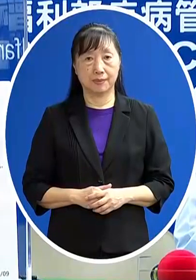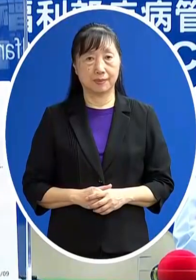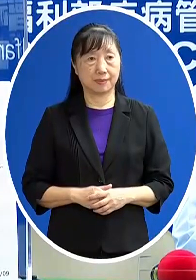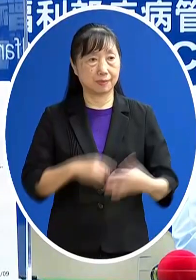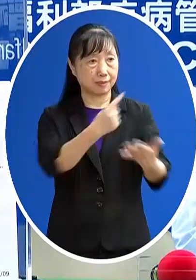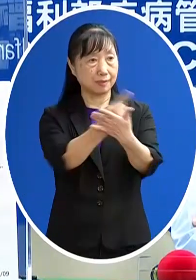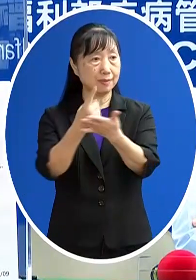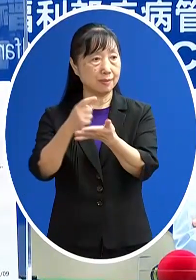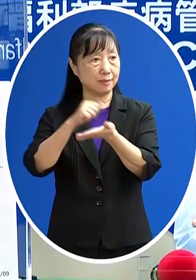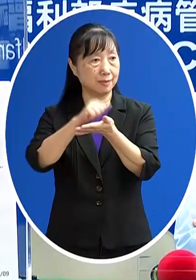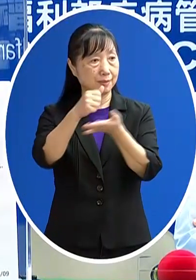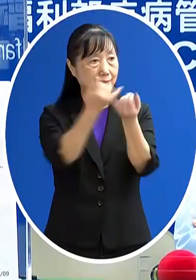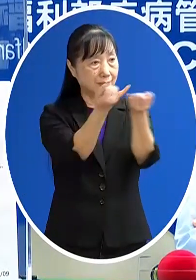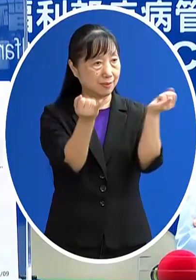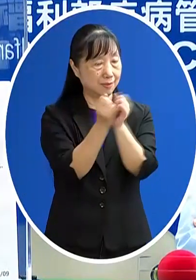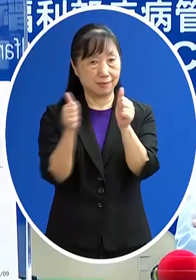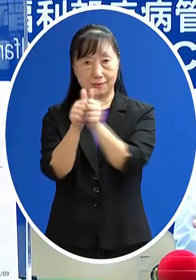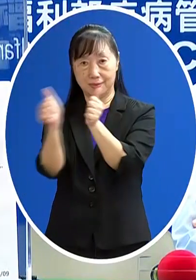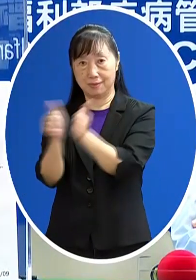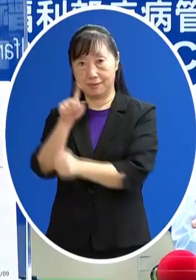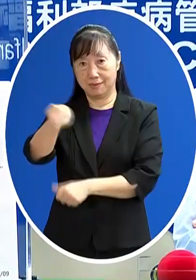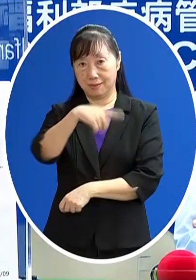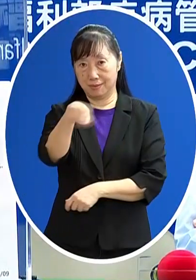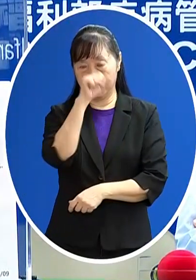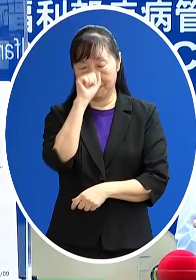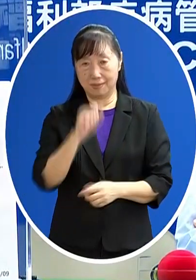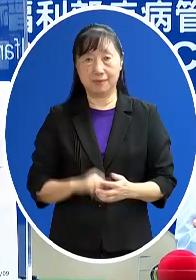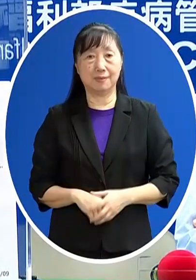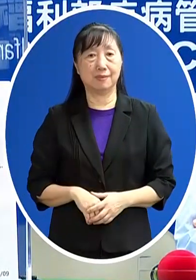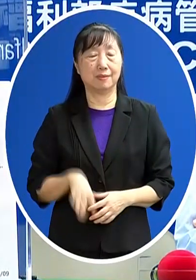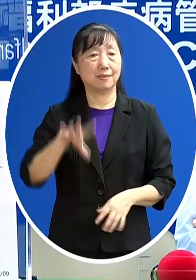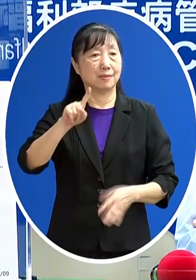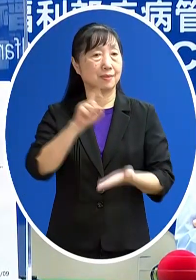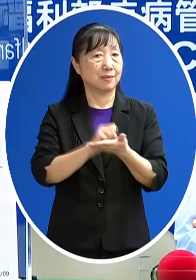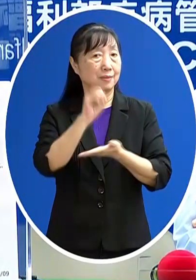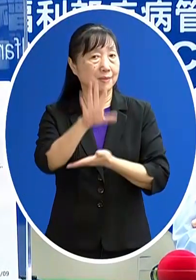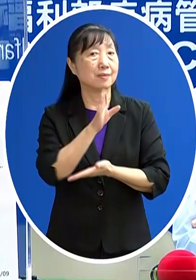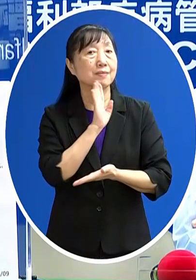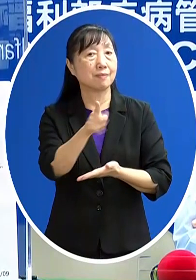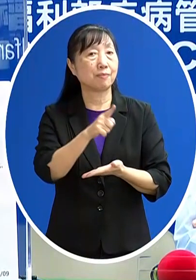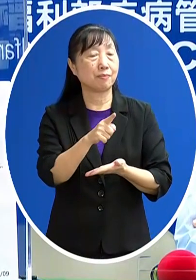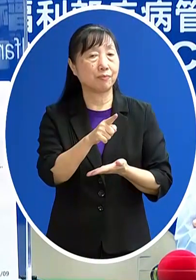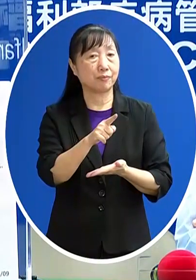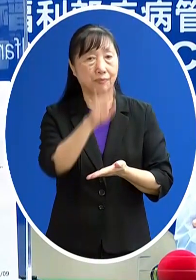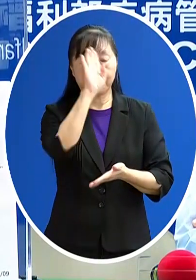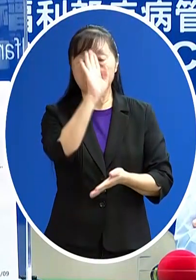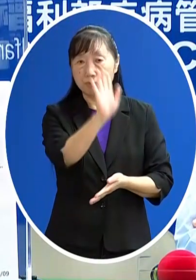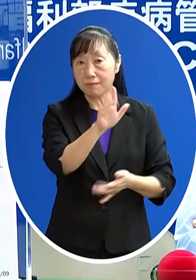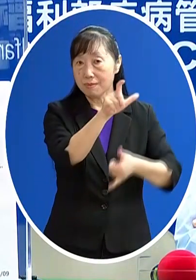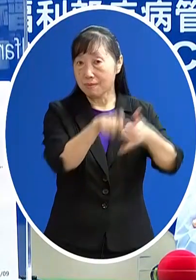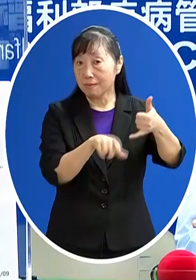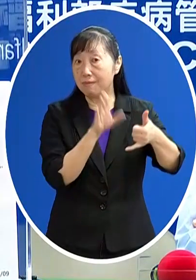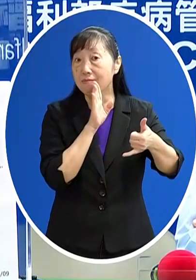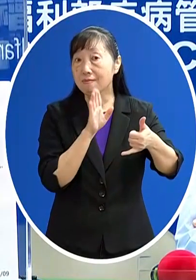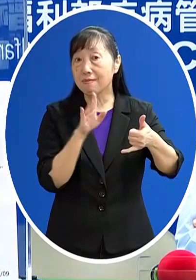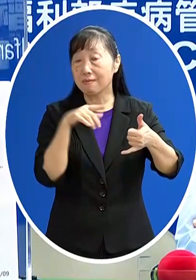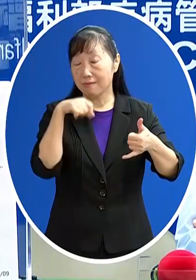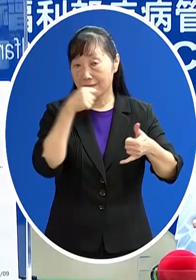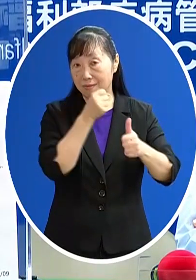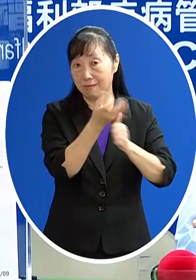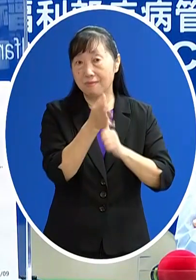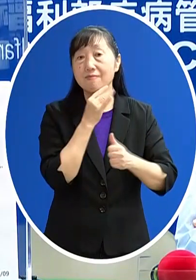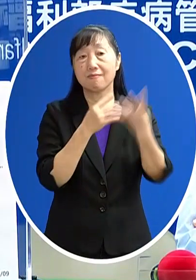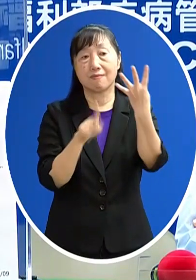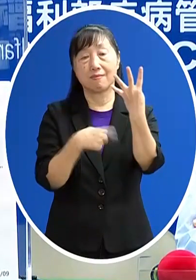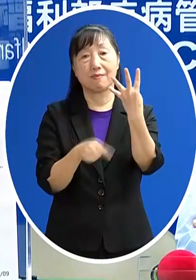好 各位記者女士先生 大家好那請跟大家報告今天的確定病例那本土的病例有